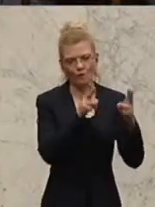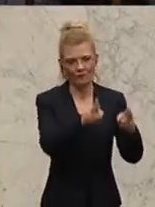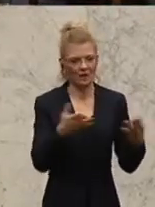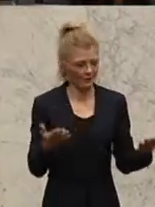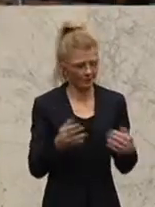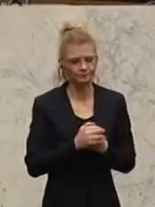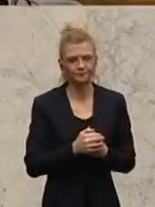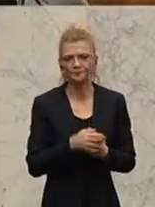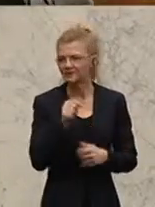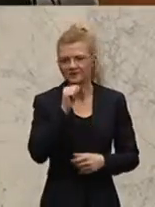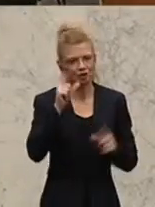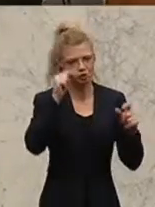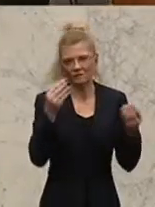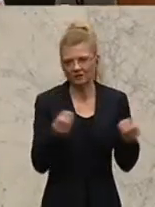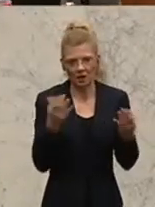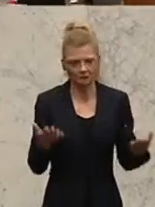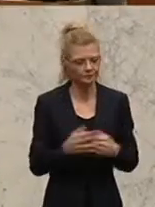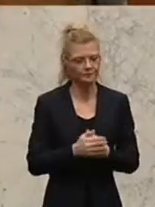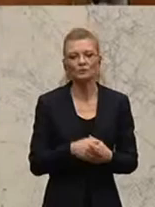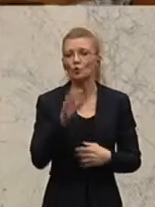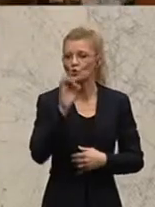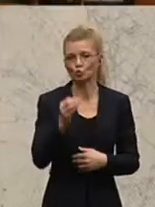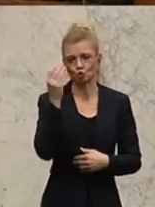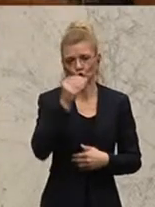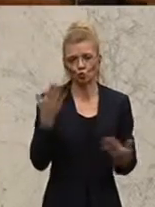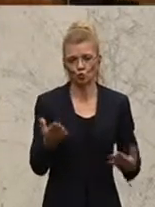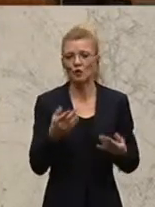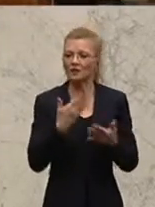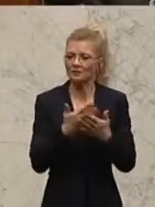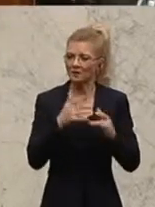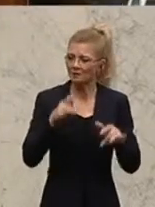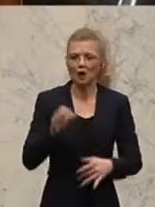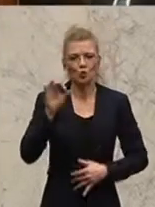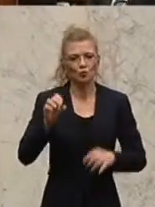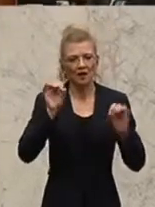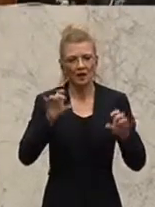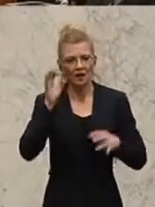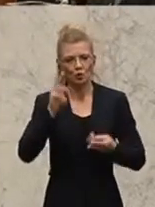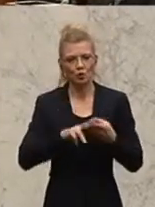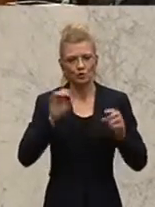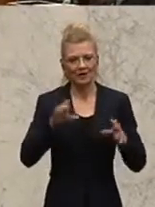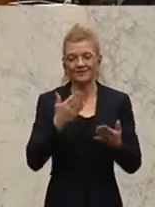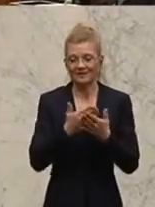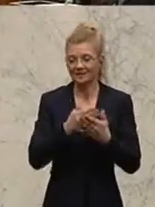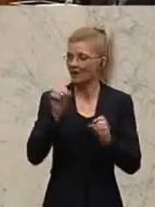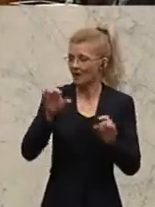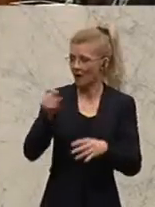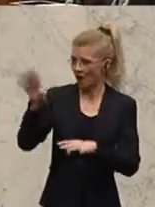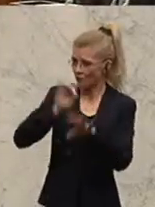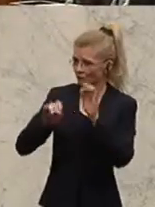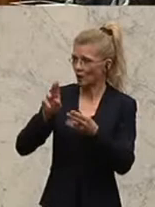Schule findet dort statt, wo wir gute Lehrerinnen und Lehrer haben. Und deswegen ist uns die Lehrerauswahl, die Lehrerfortbildung und eine